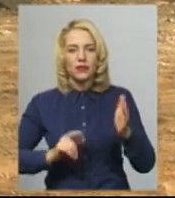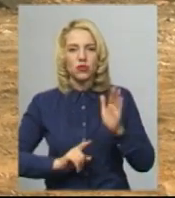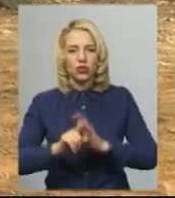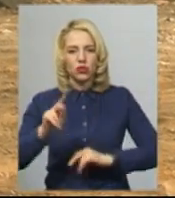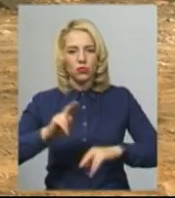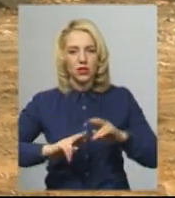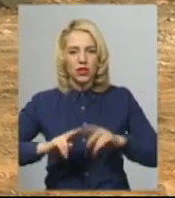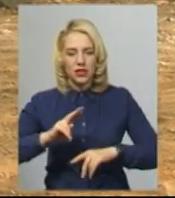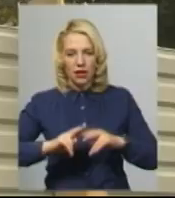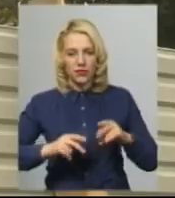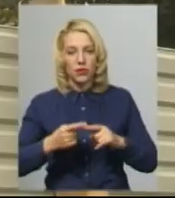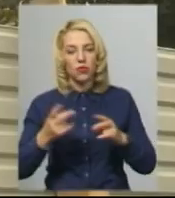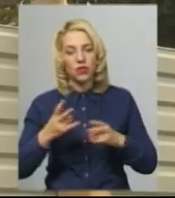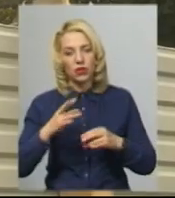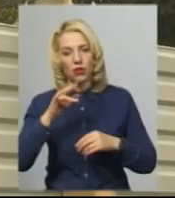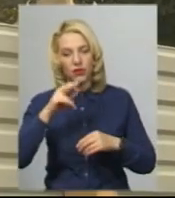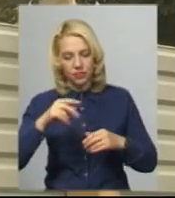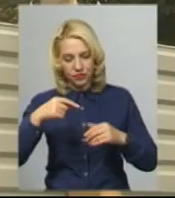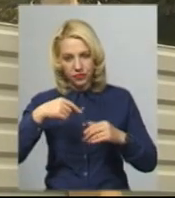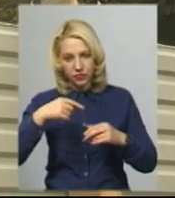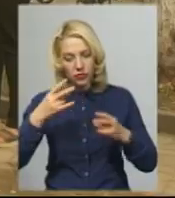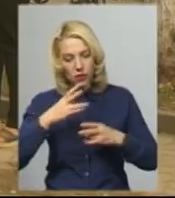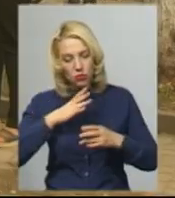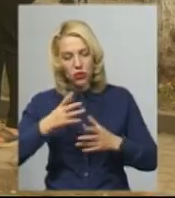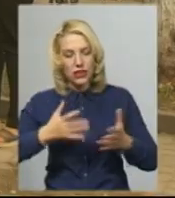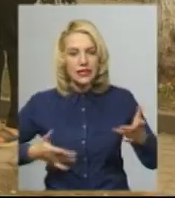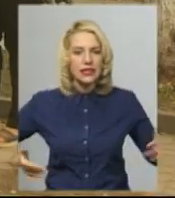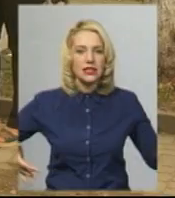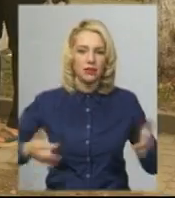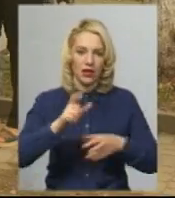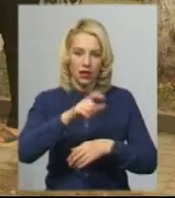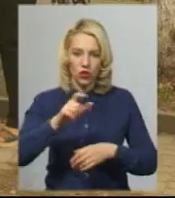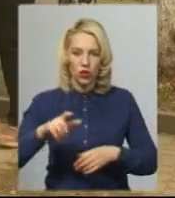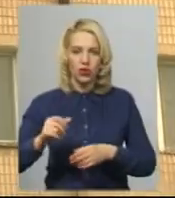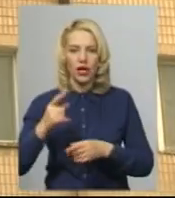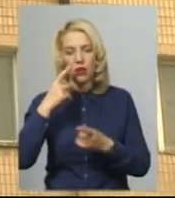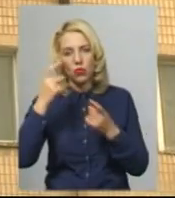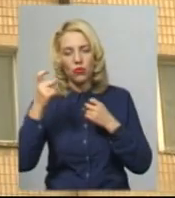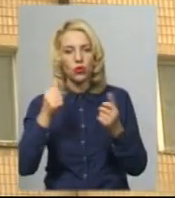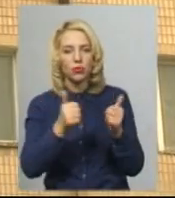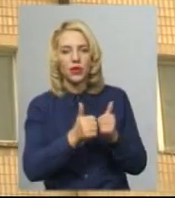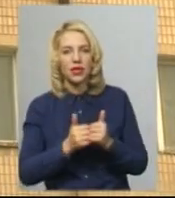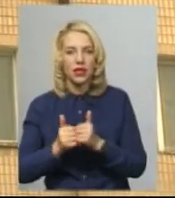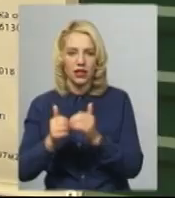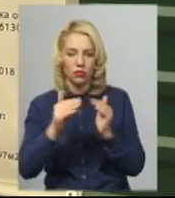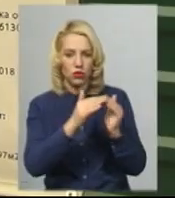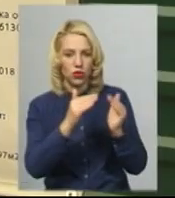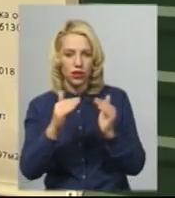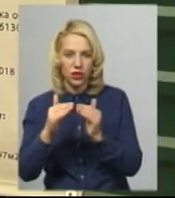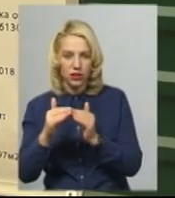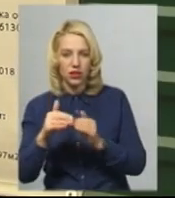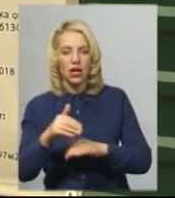представники міської ради мали би зібрати громадські слухання та повідомити жителів будинків, які прилеглі до вулиці Суборної, про проєкт зведення